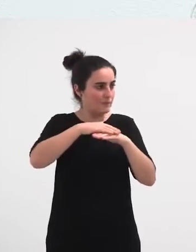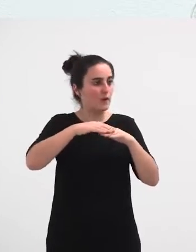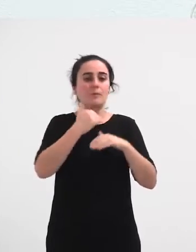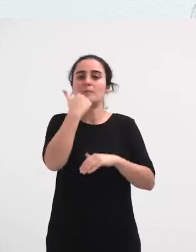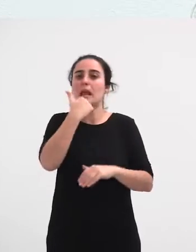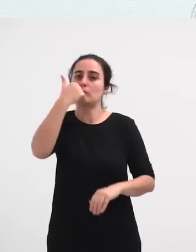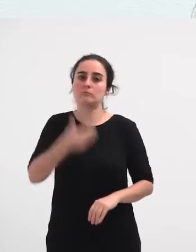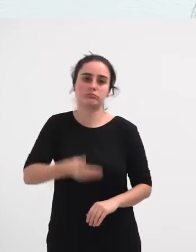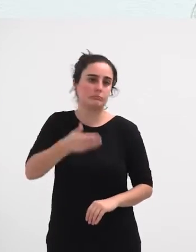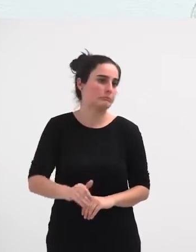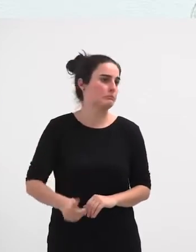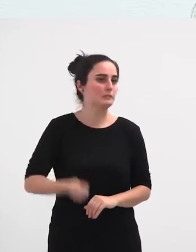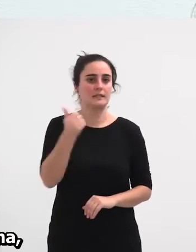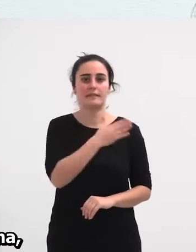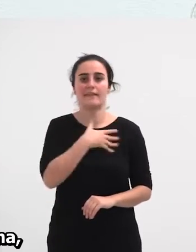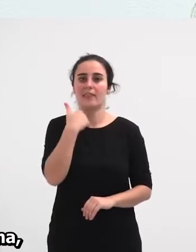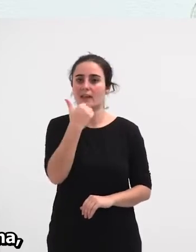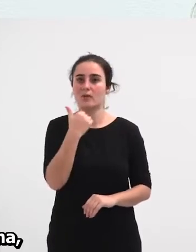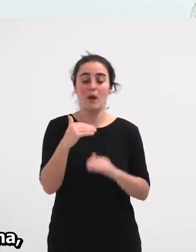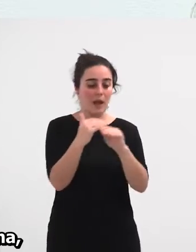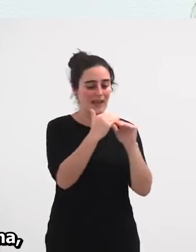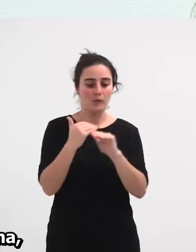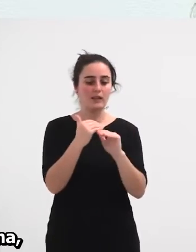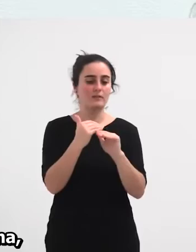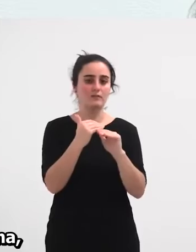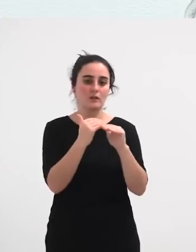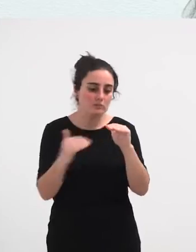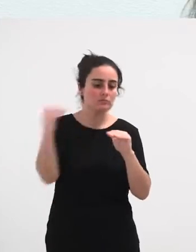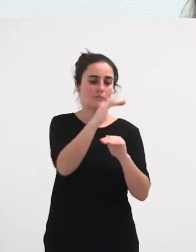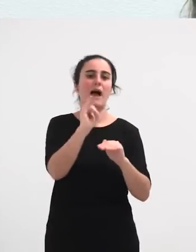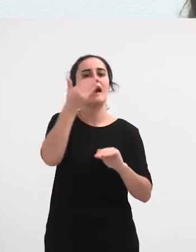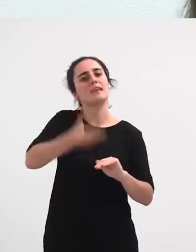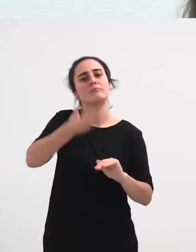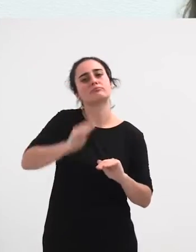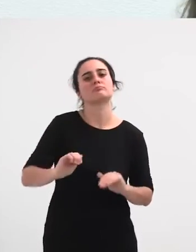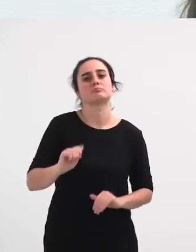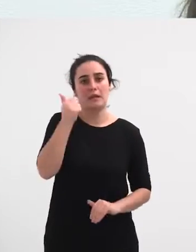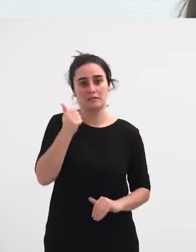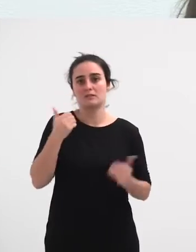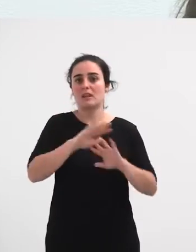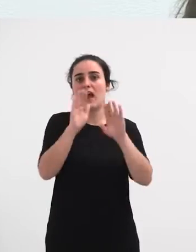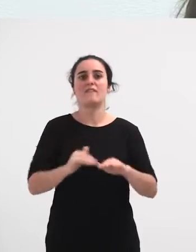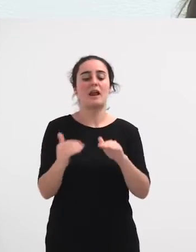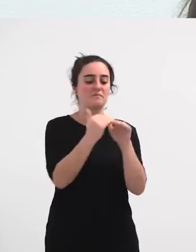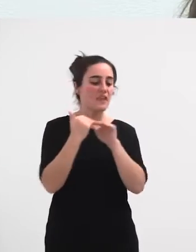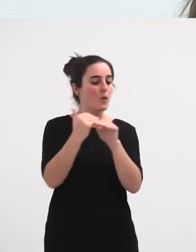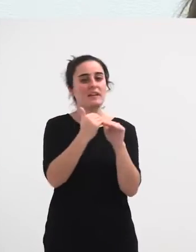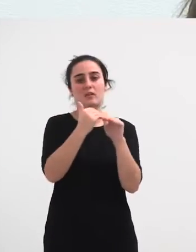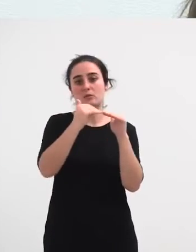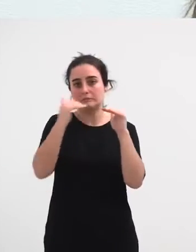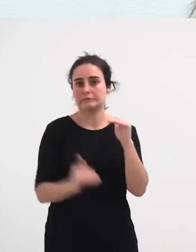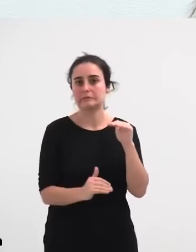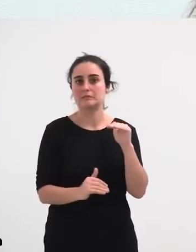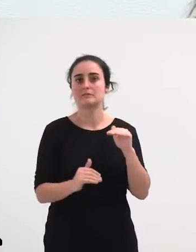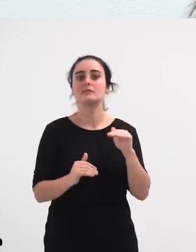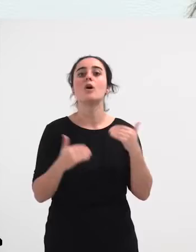importante, ez, horiako, gauza importanteago bat, berdintasuna bain jen importanteagoa dena, eta orduan, beti berdintasuna geratzen da bigarren maia, eta orain da bizikidetzara.